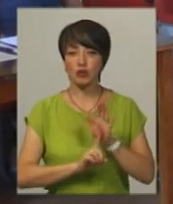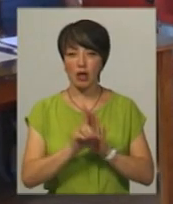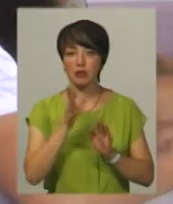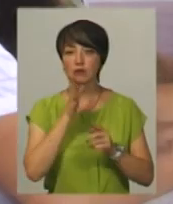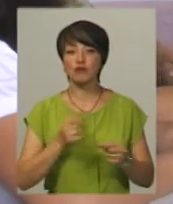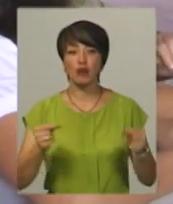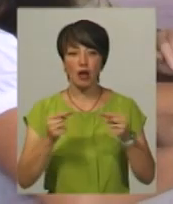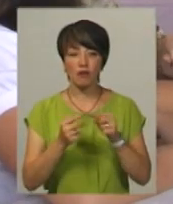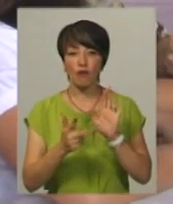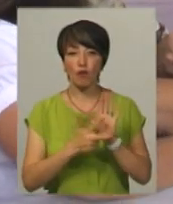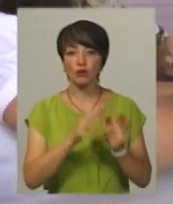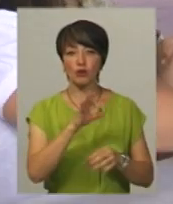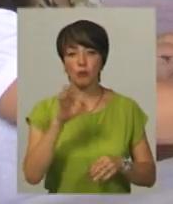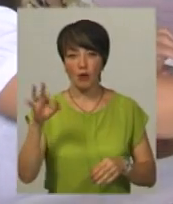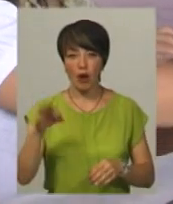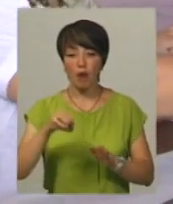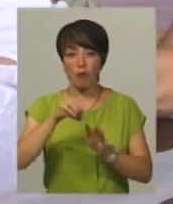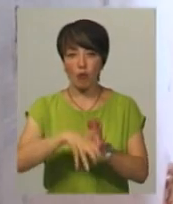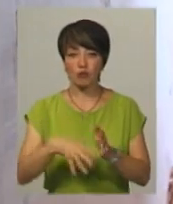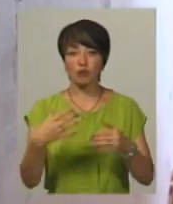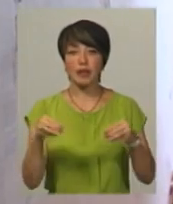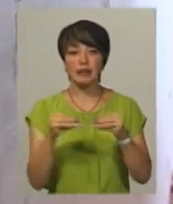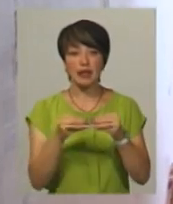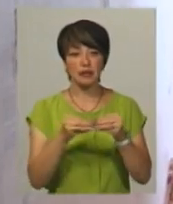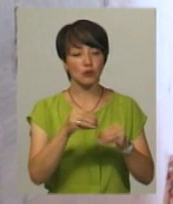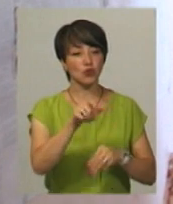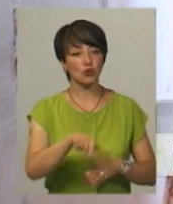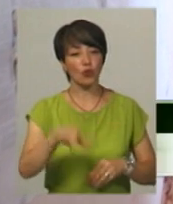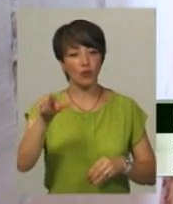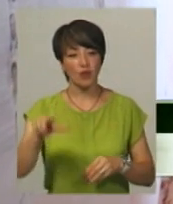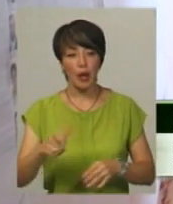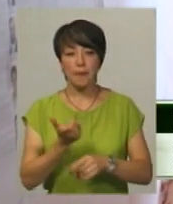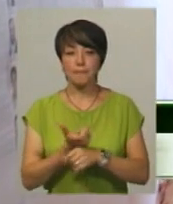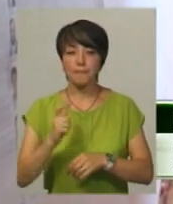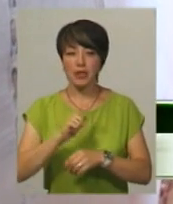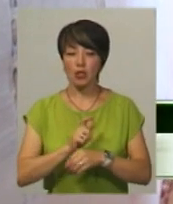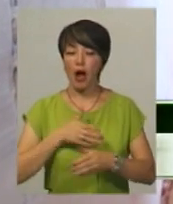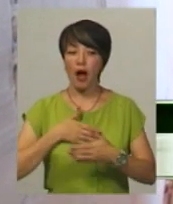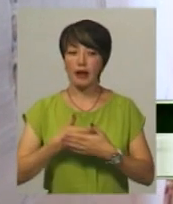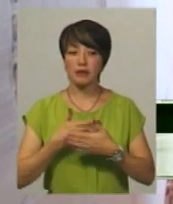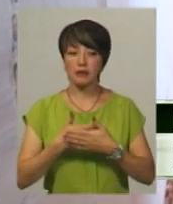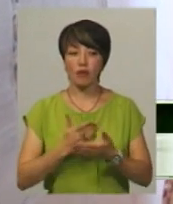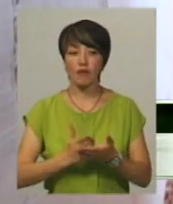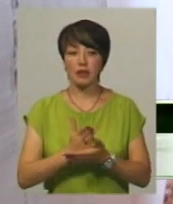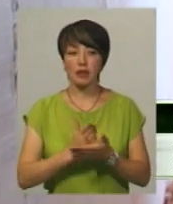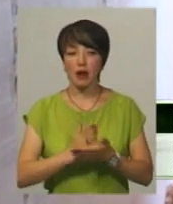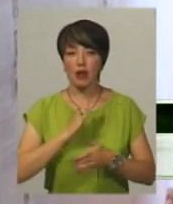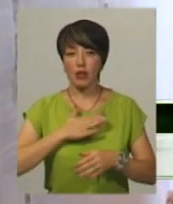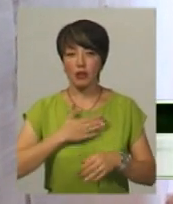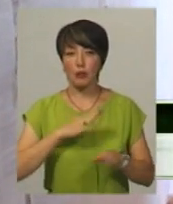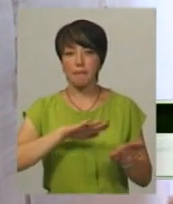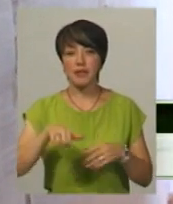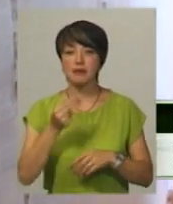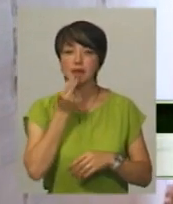годині. Проголосувало вже 10 чоловік. Більше активніші ветерани наші йдуть після